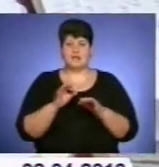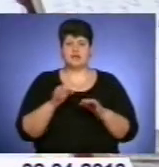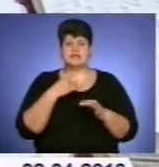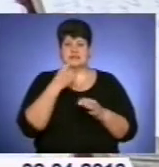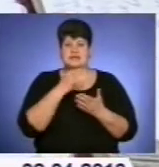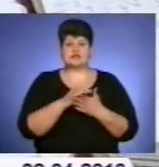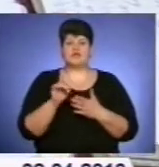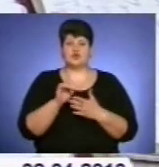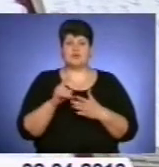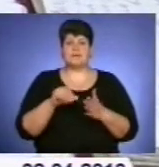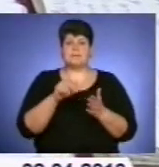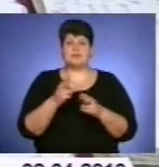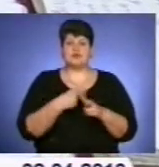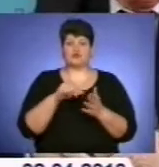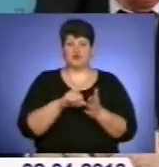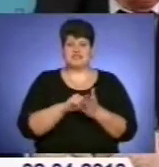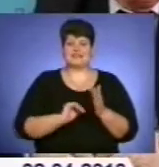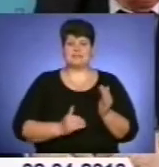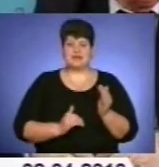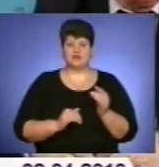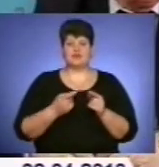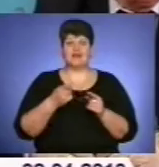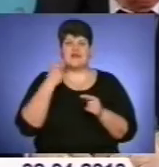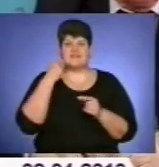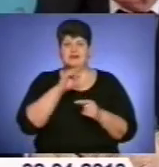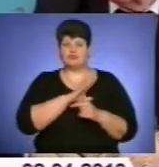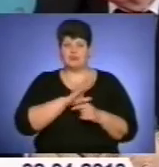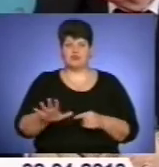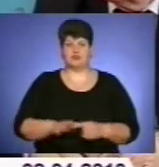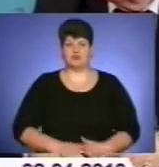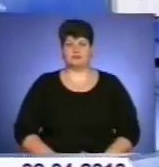бізнесу ефекту від реалізації державної програми в області не буде.